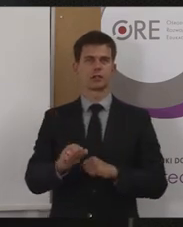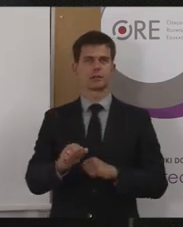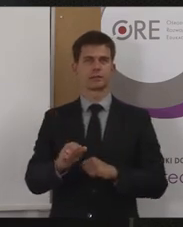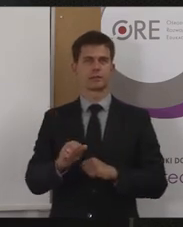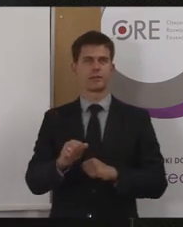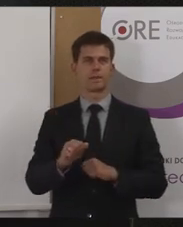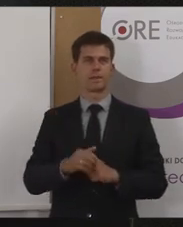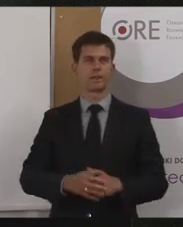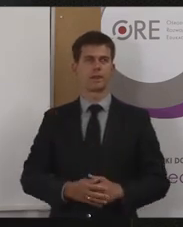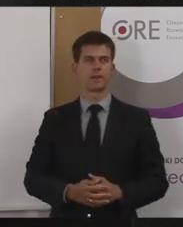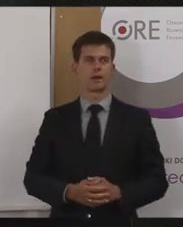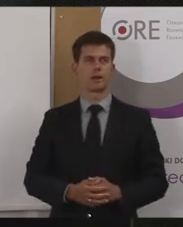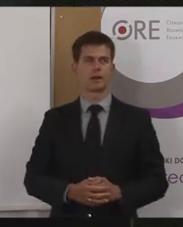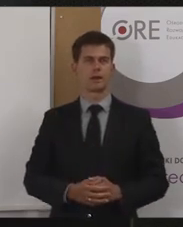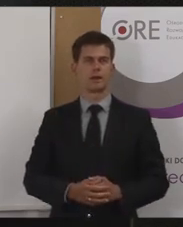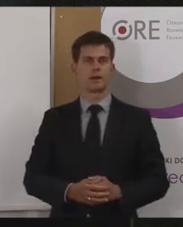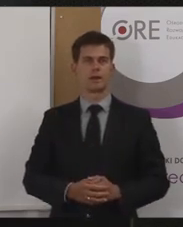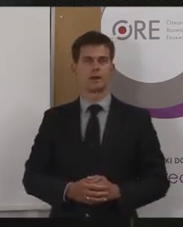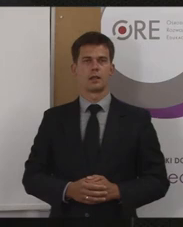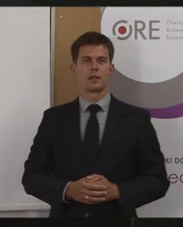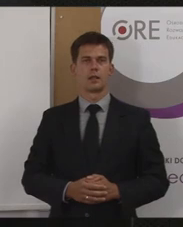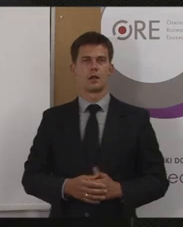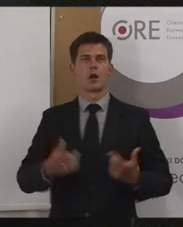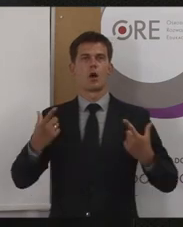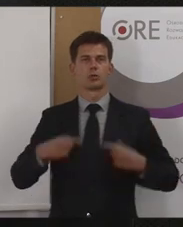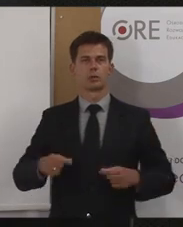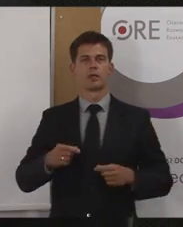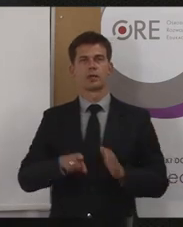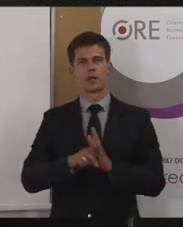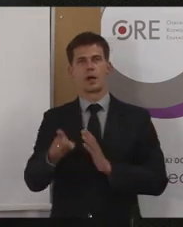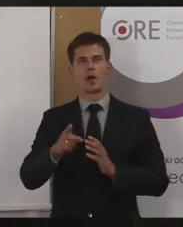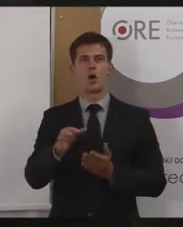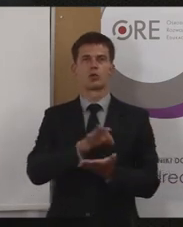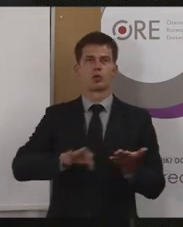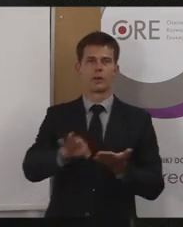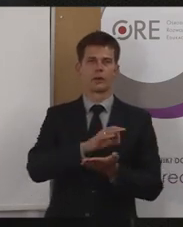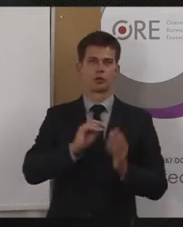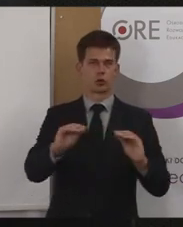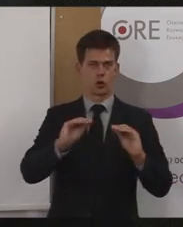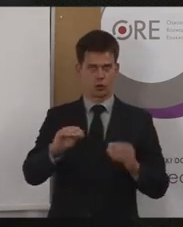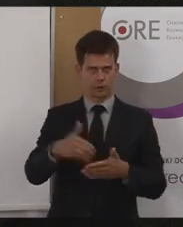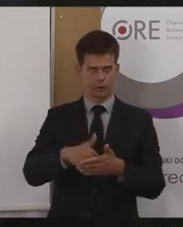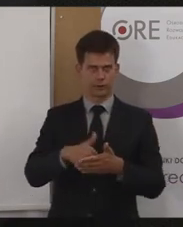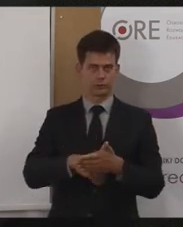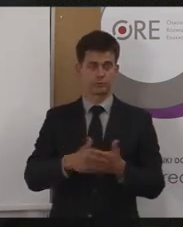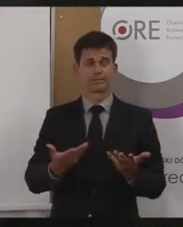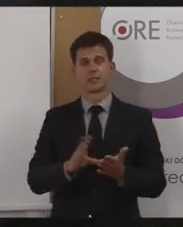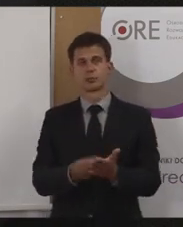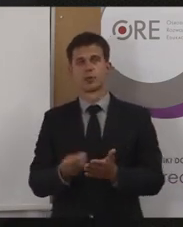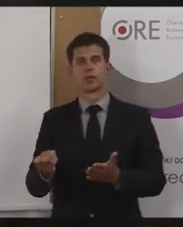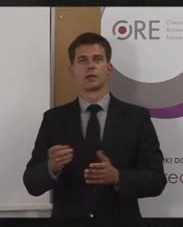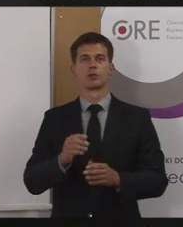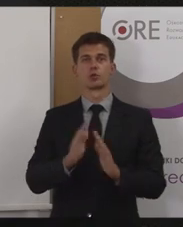pomoc właśnie osób z specjalnych ośrodków szkolno-wychowawczych. Ich właśnie sugestie dotyczące przede